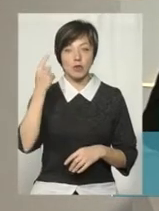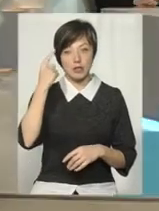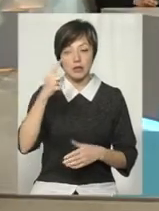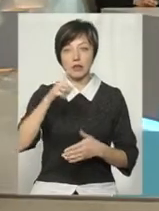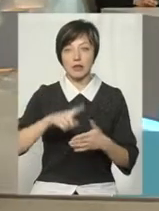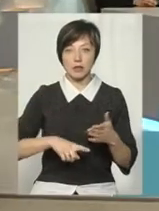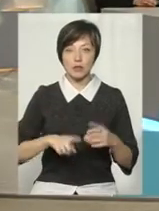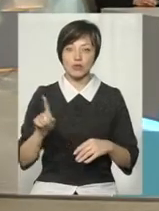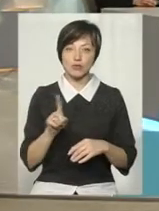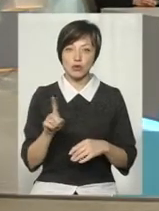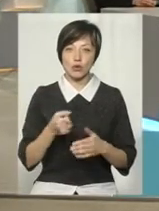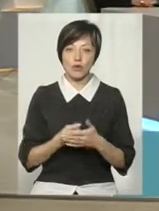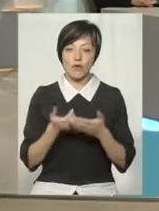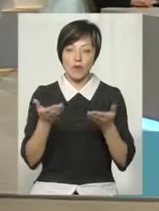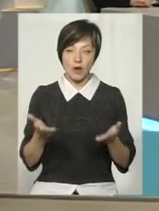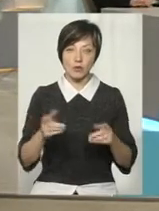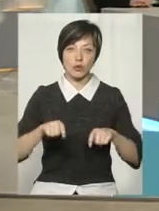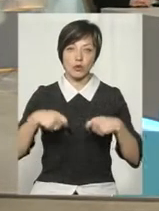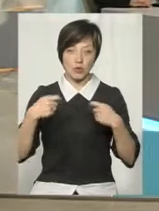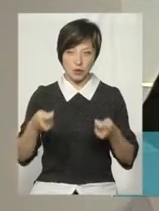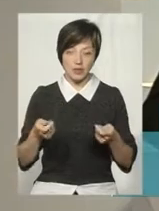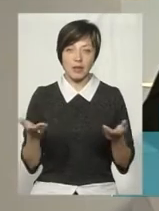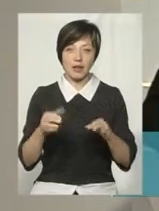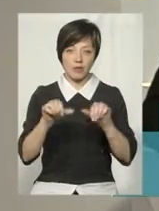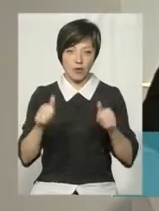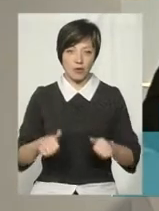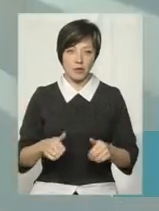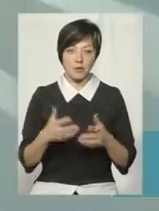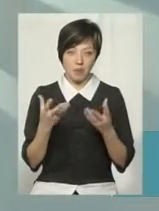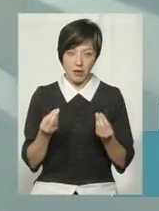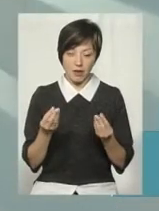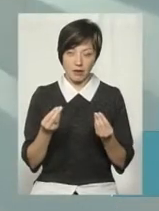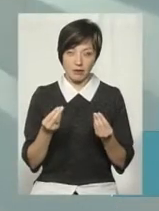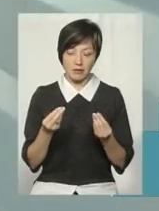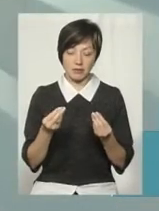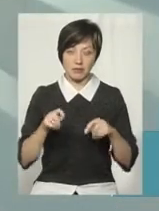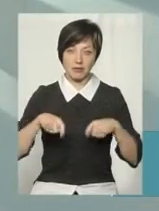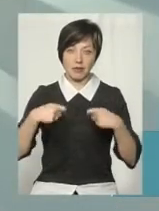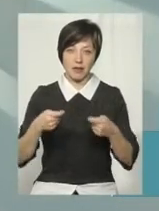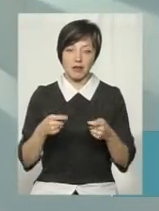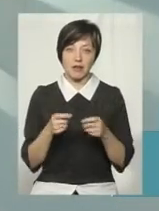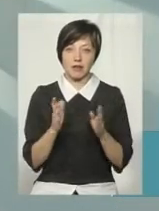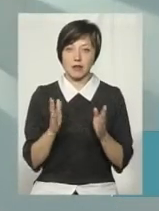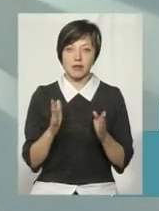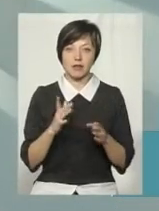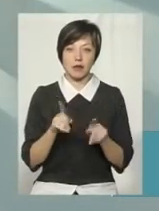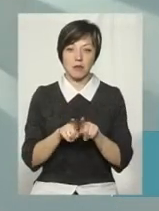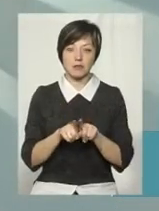до вас доносилися у м'яких формах, так? Ну, на сьогодні так. На сьогодні особисто